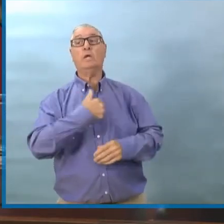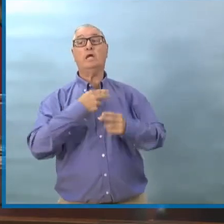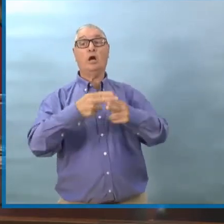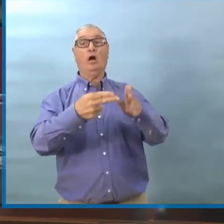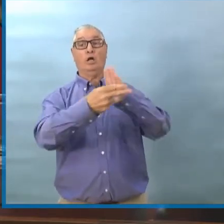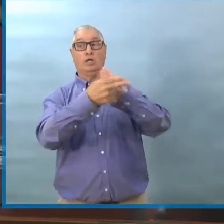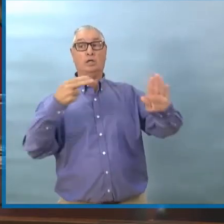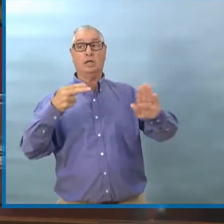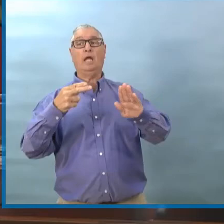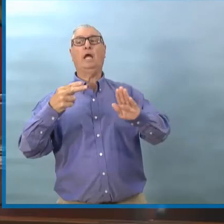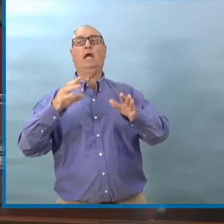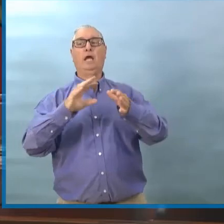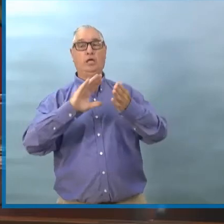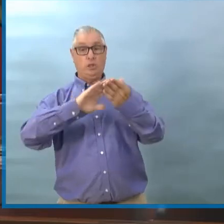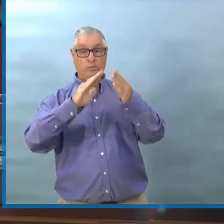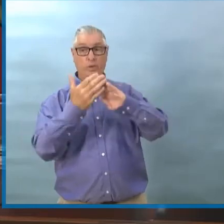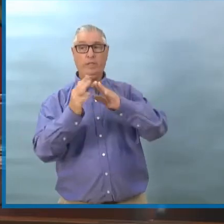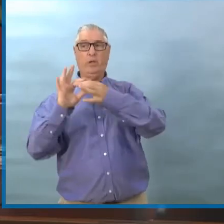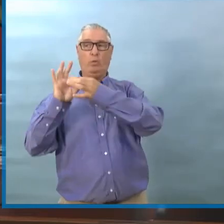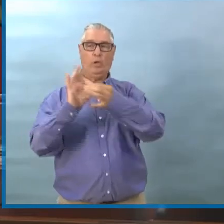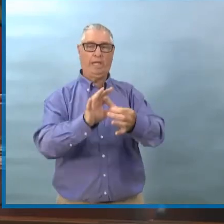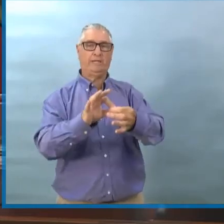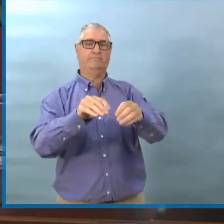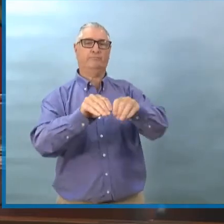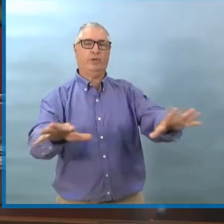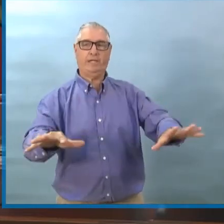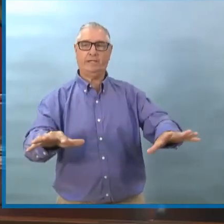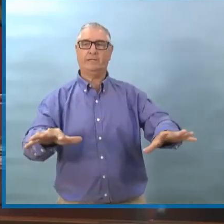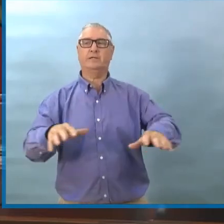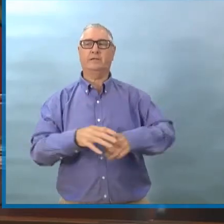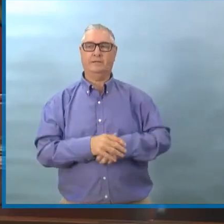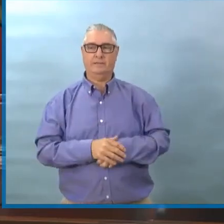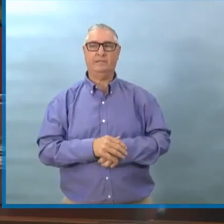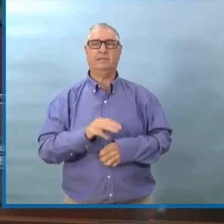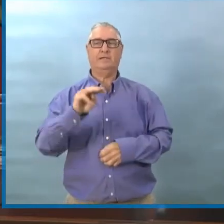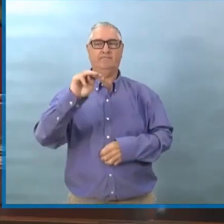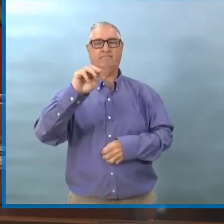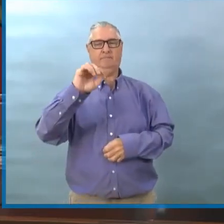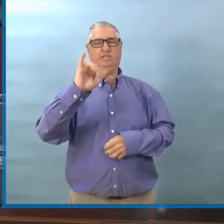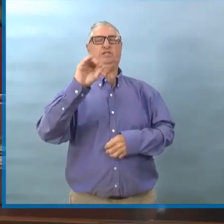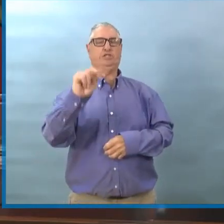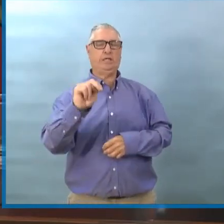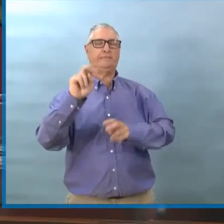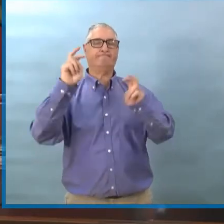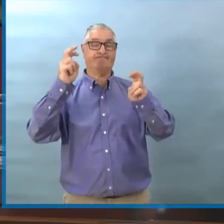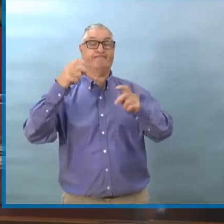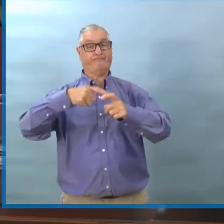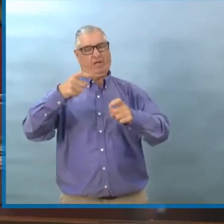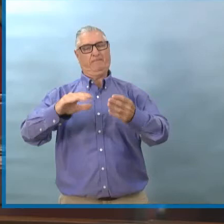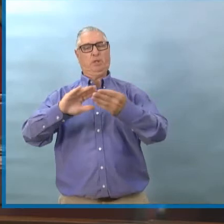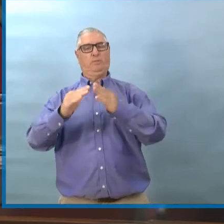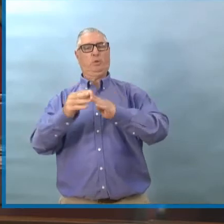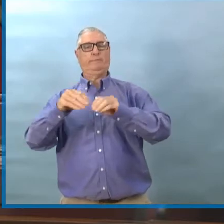communautaire. Même si on continue à faire du suivi pour essayer de trouver des liens.